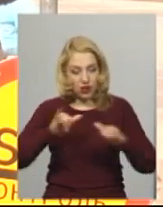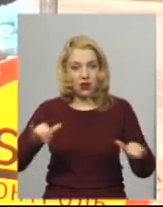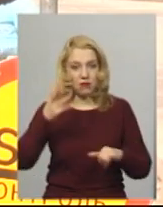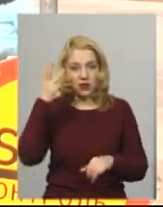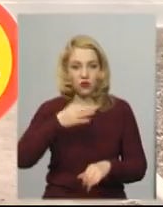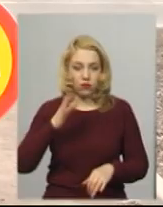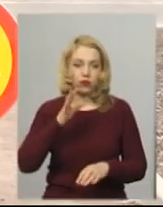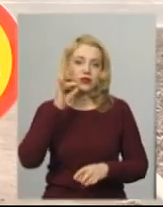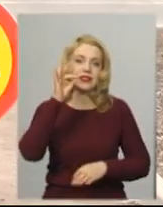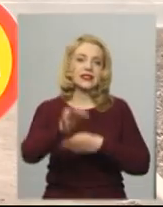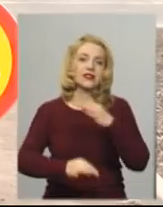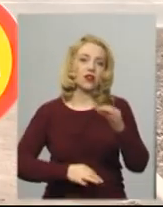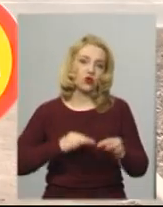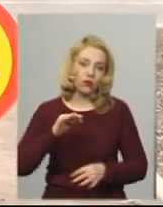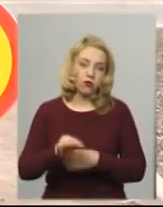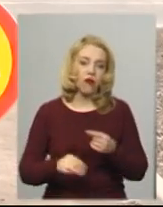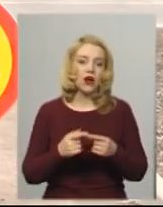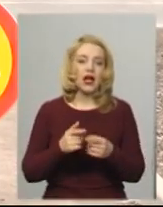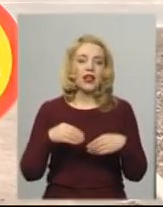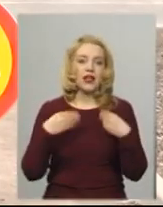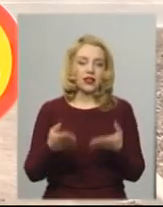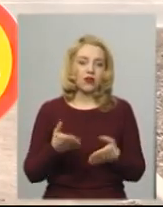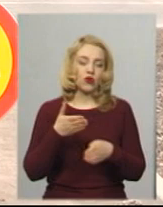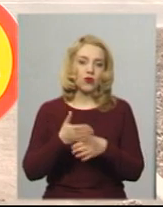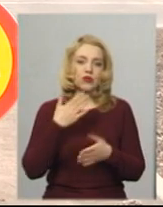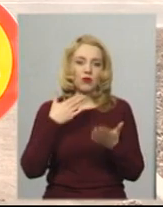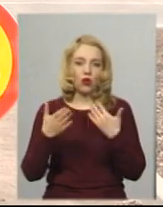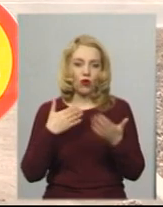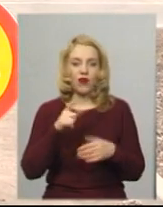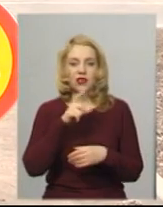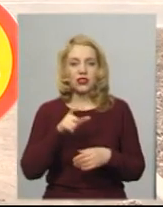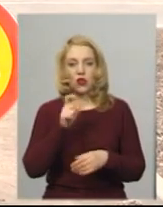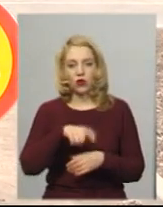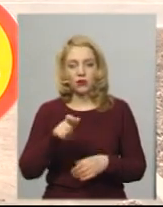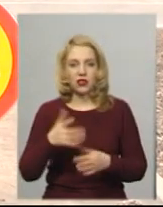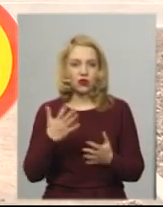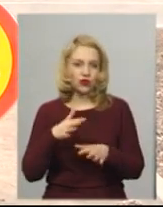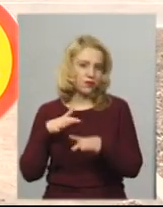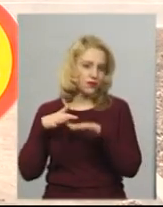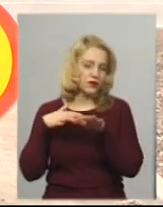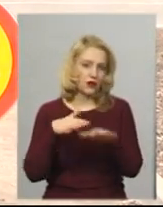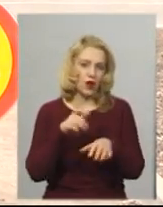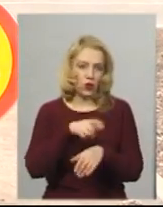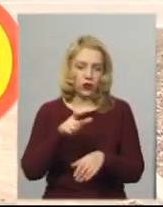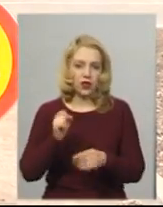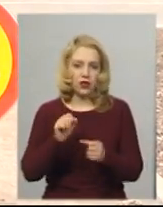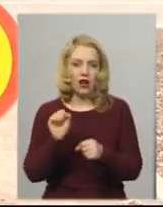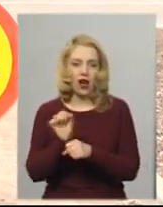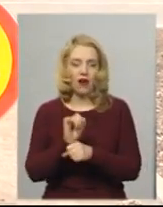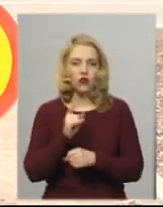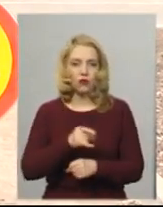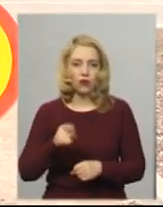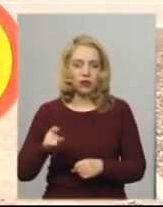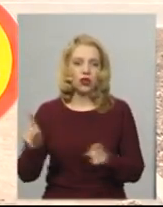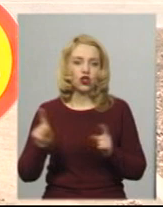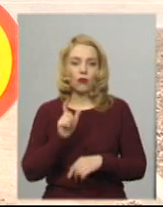будуть цілодобовими. Надаємо допомогу в спілкуванні з громадянами в разі великого напливу людей та автомобілів, щоб люди